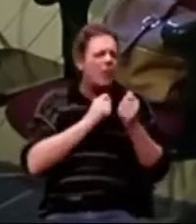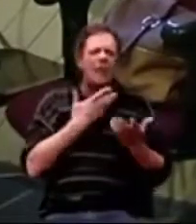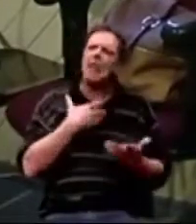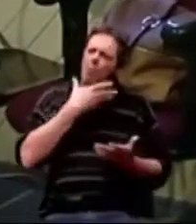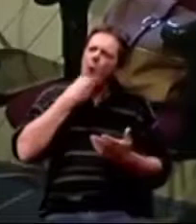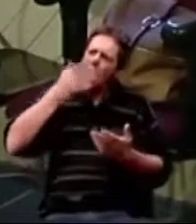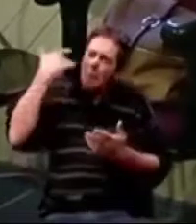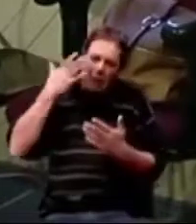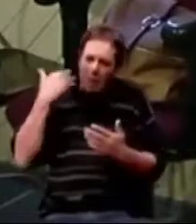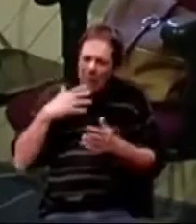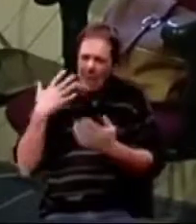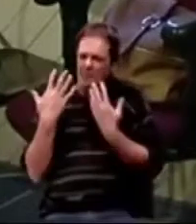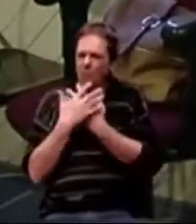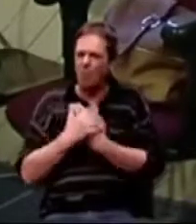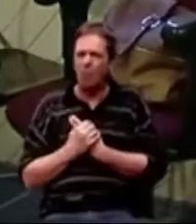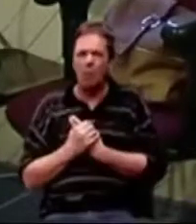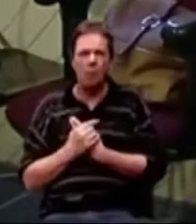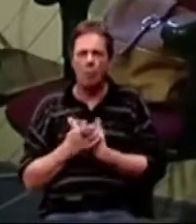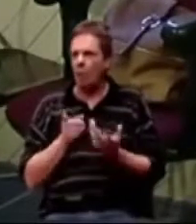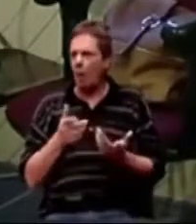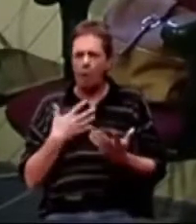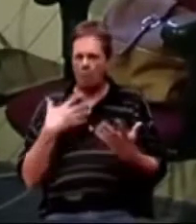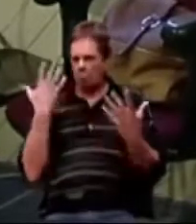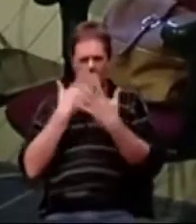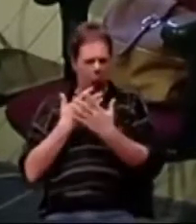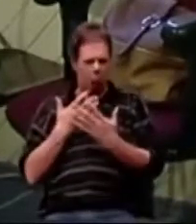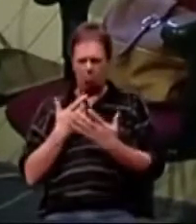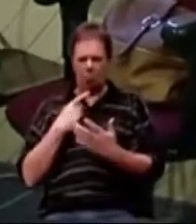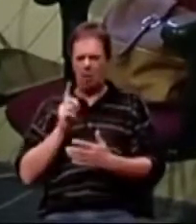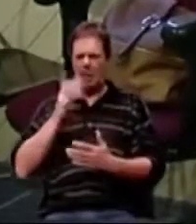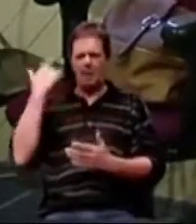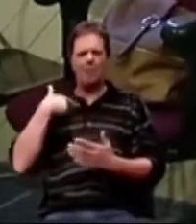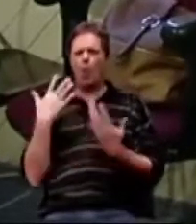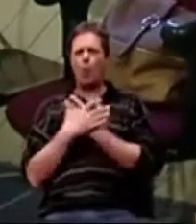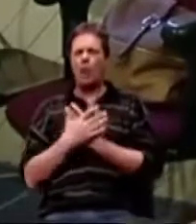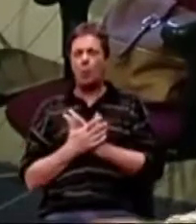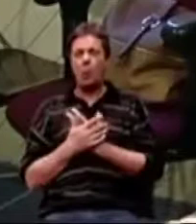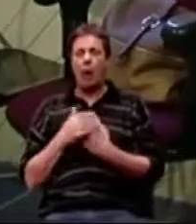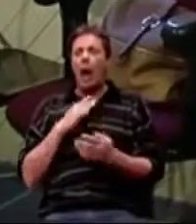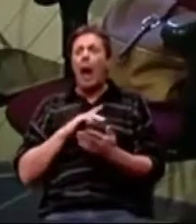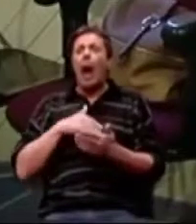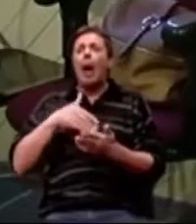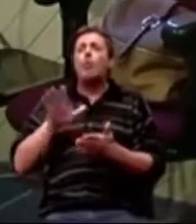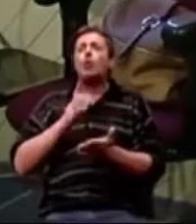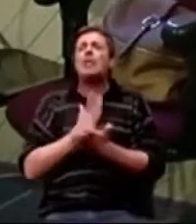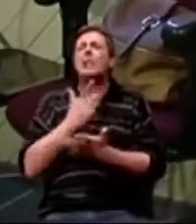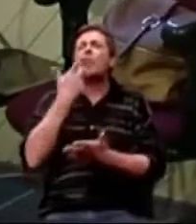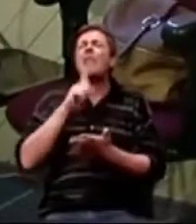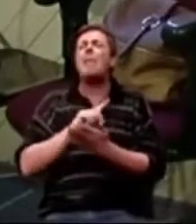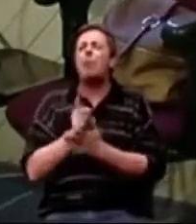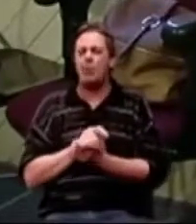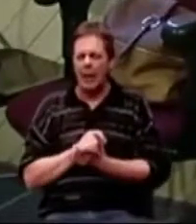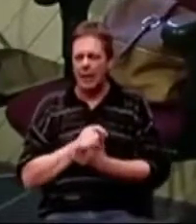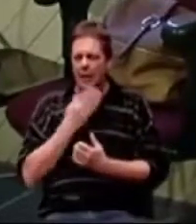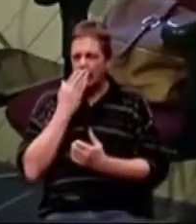lijepo bilo u kinu. On je da mu pogledali u kinu, pa nisam ja bio u kinu. A nije prošlo možda dvije minuta od toga kako smo izašli